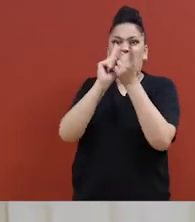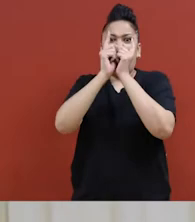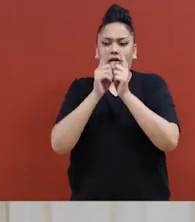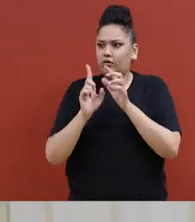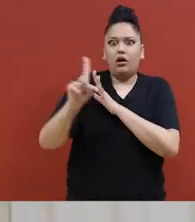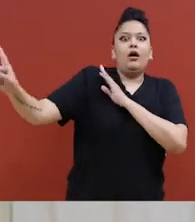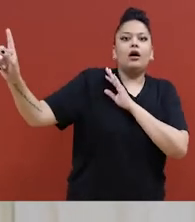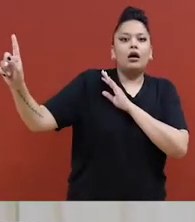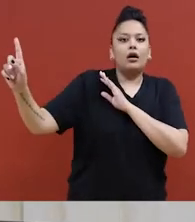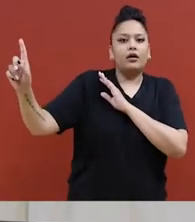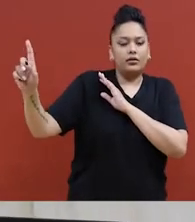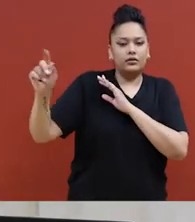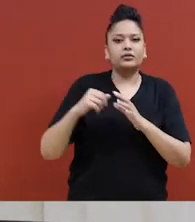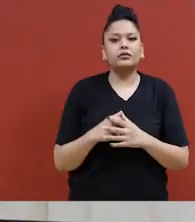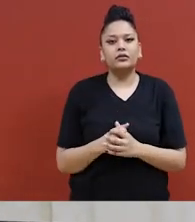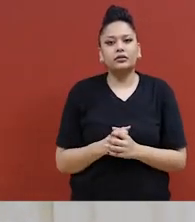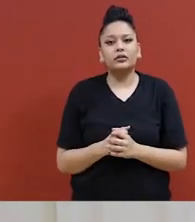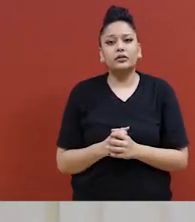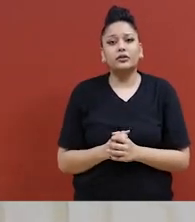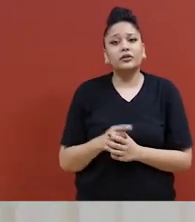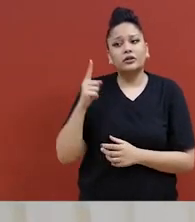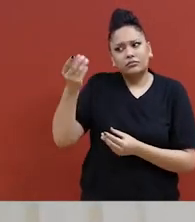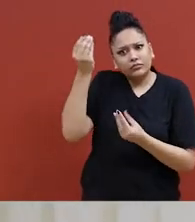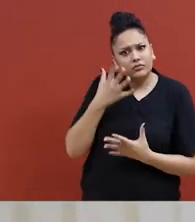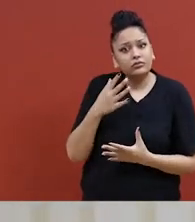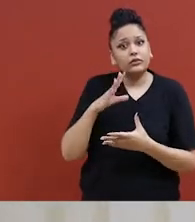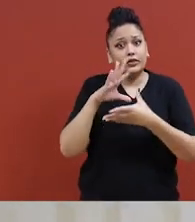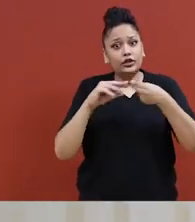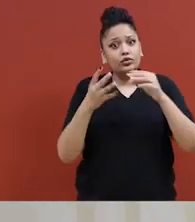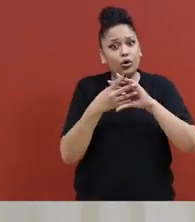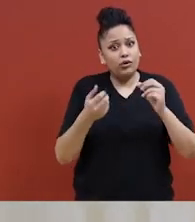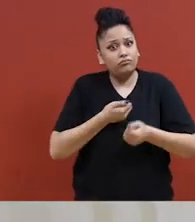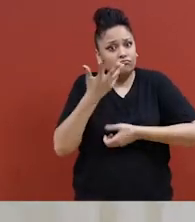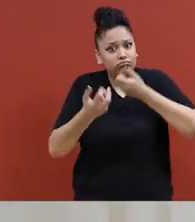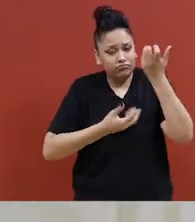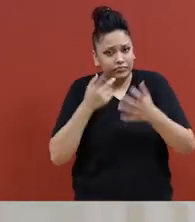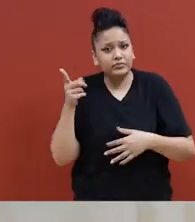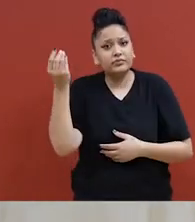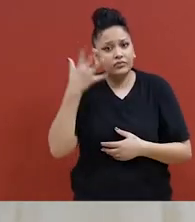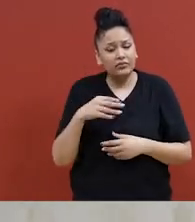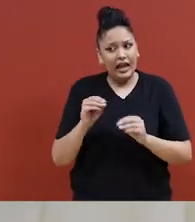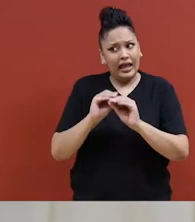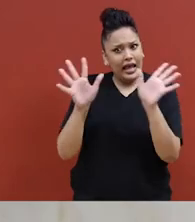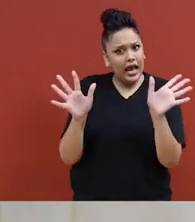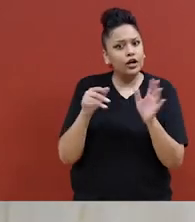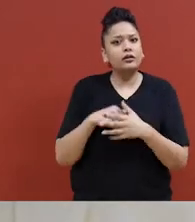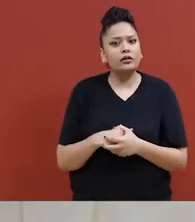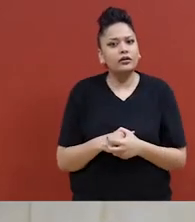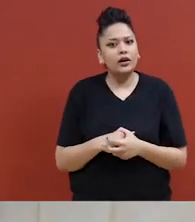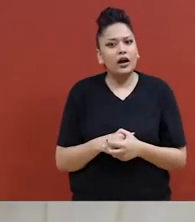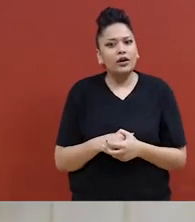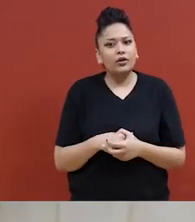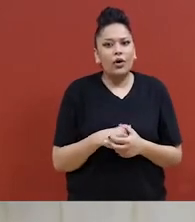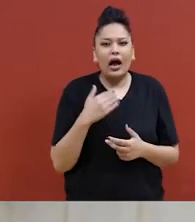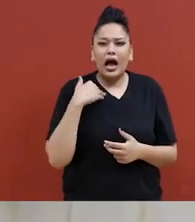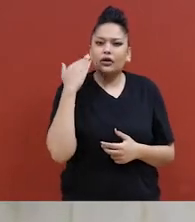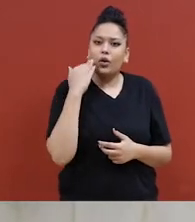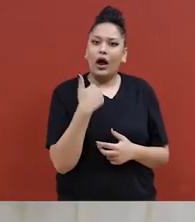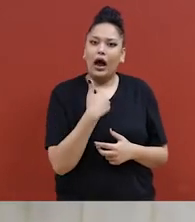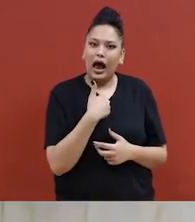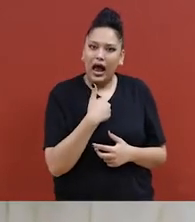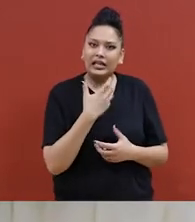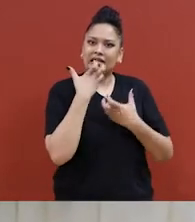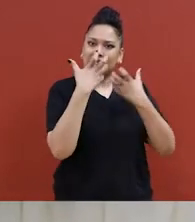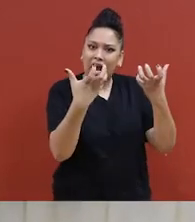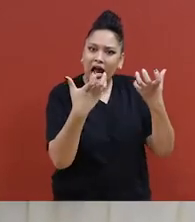» Et il s'est enfui. Quand elle m'a raconté cette histoire, elle a été très claire. Tu sais, je savais que ça le